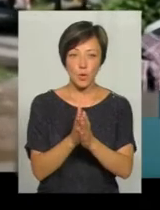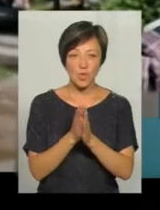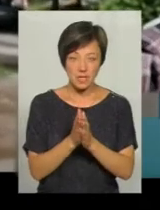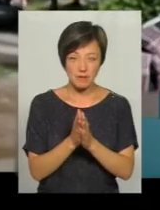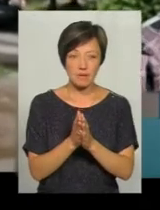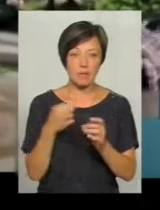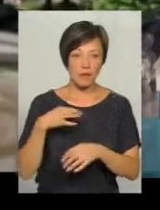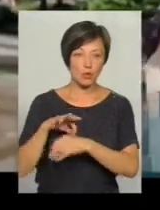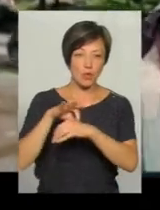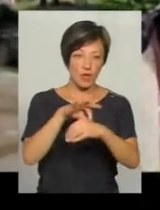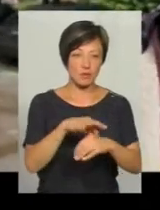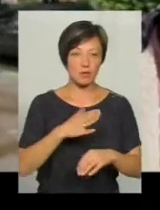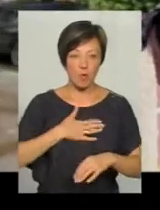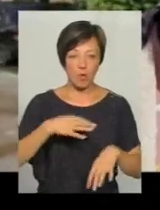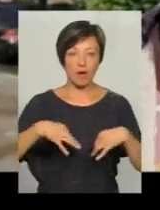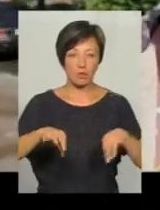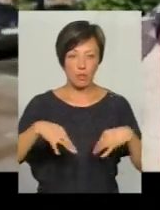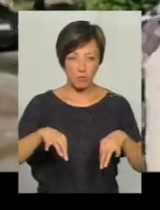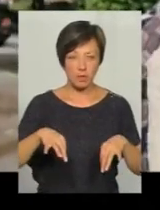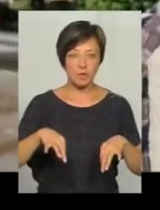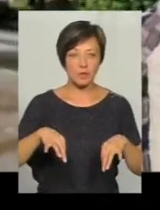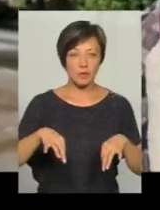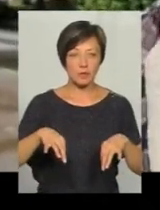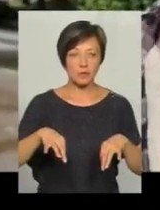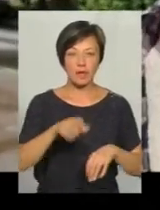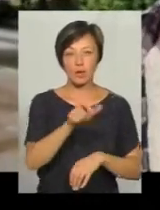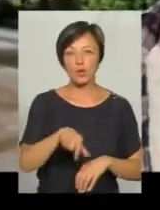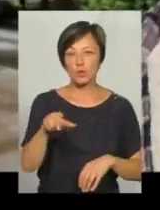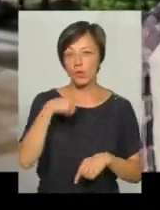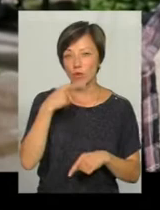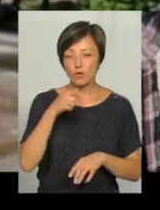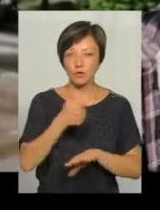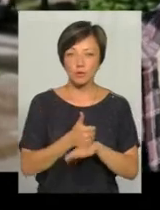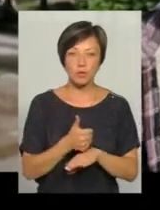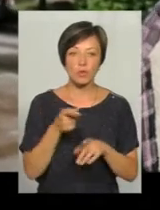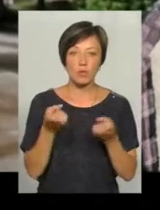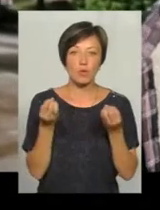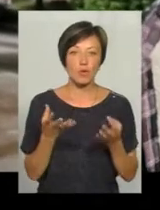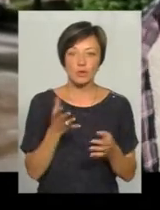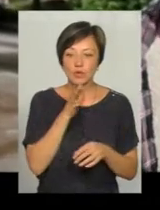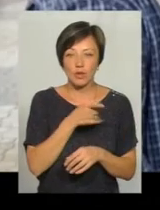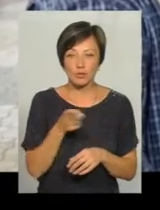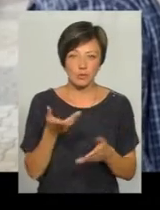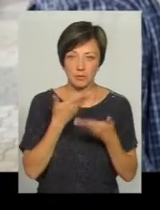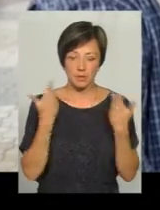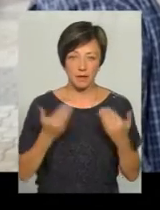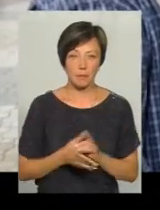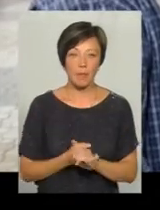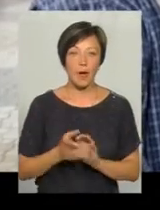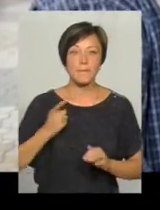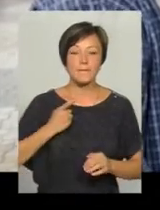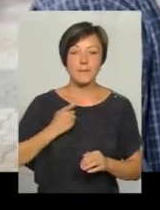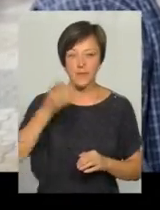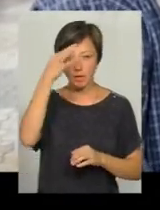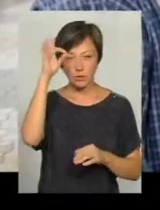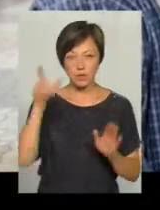щоб мене довезли на мому автомобілі, люди говорили, що в них просто немає зараз часу. Патрульні разом